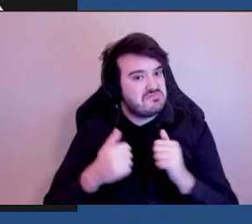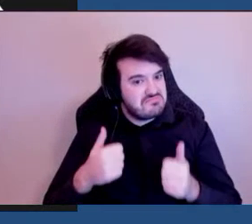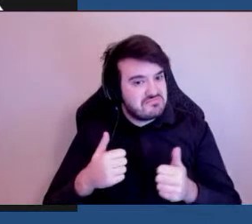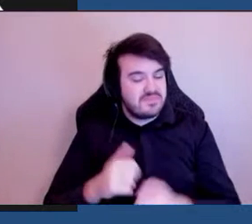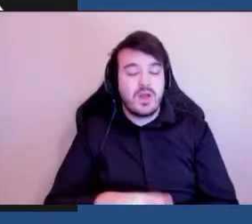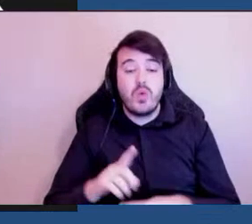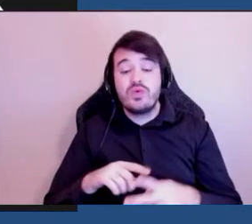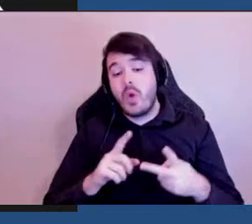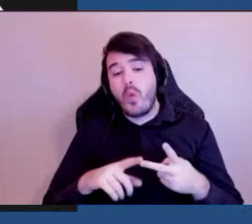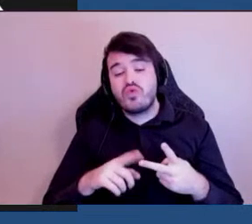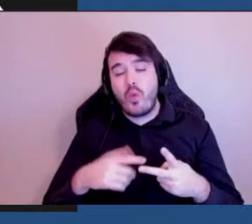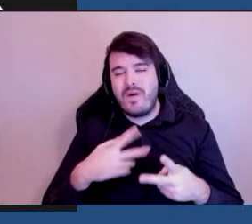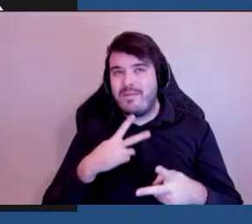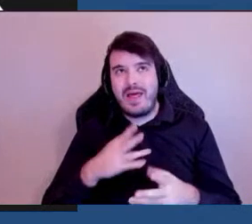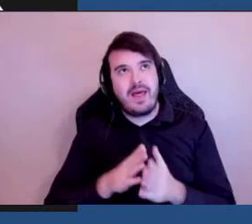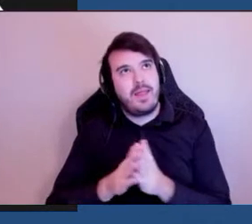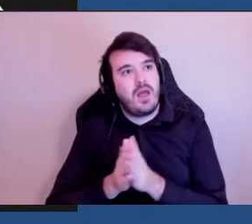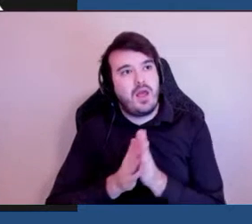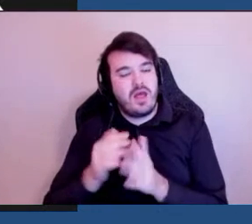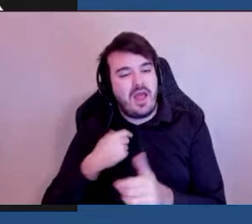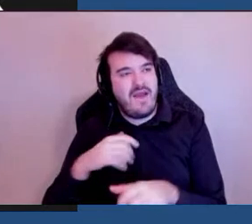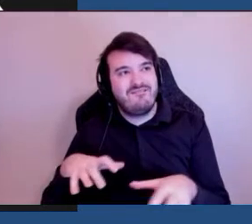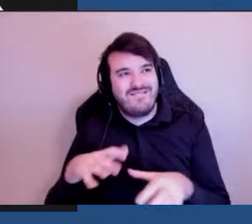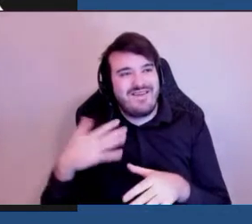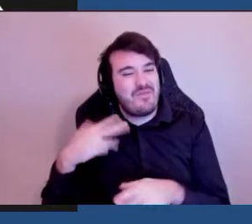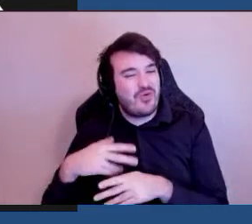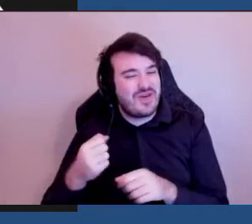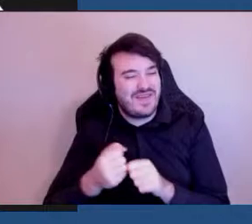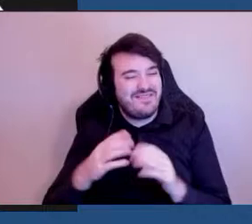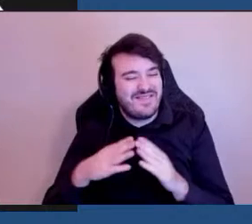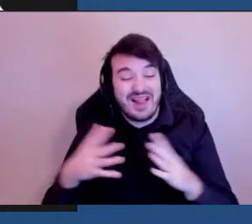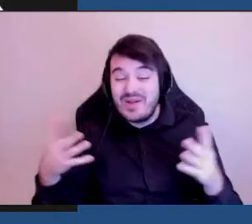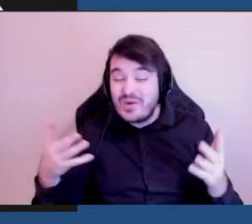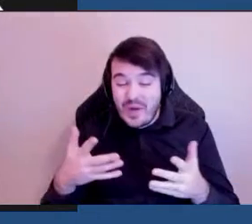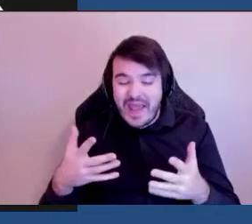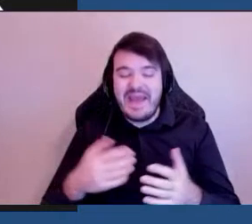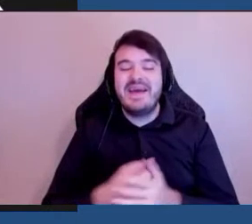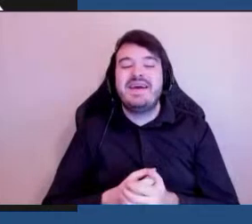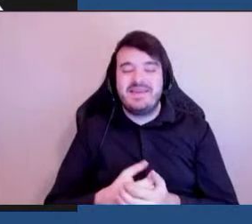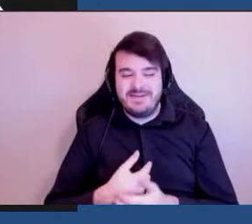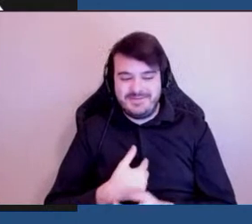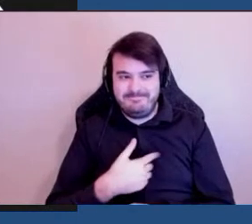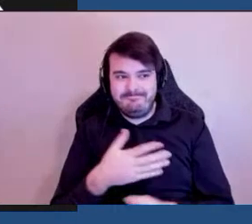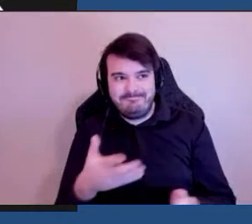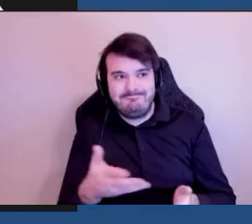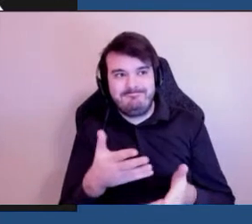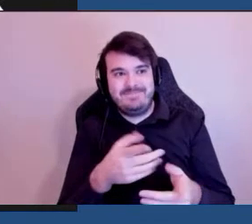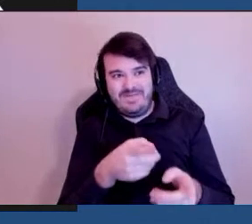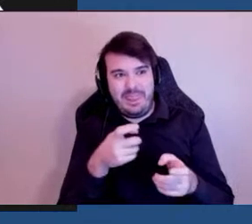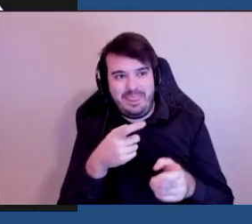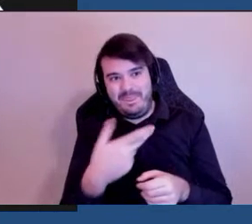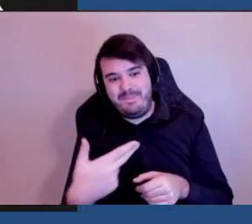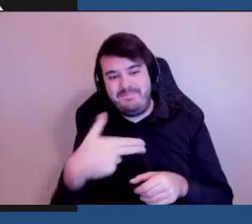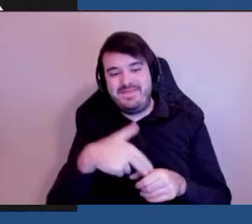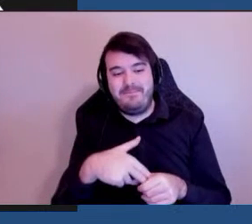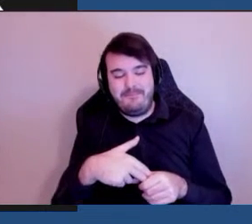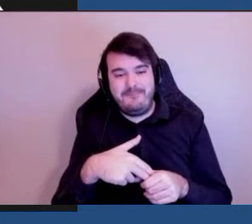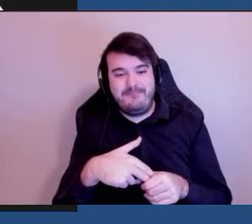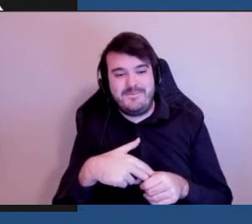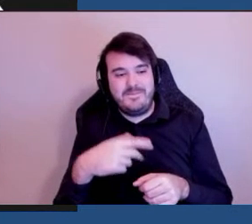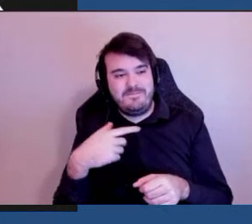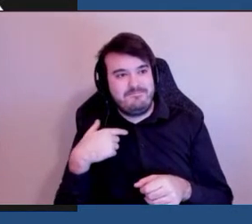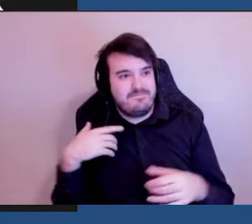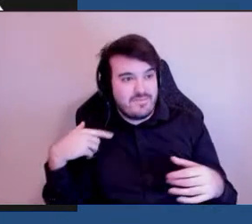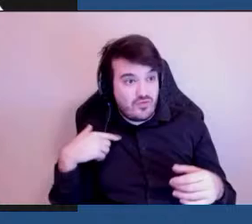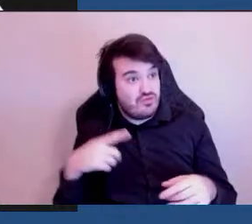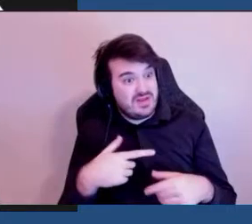chose très intéressante que j'ai faite avec la ville c'est qu'on m'a invité à participer à un exercice d'urgence